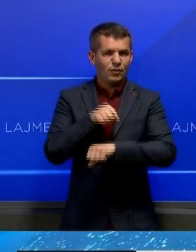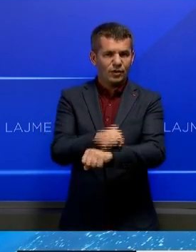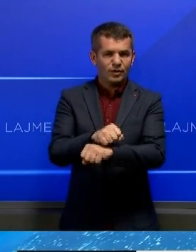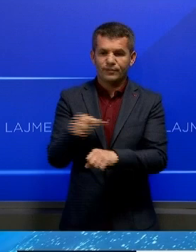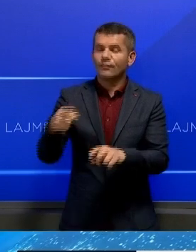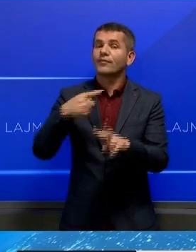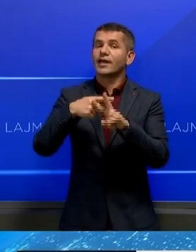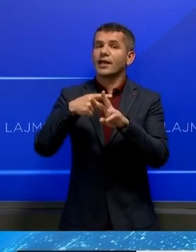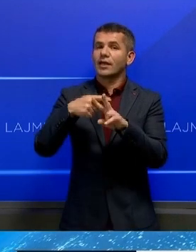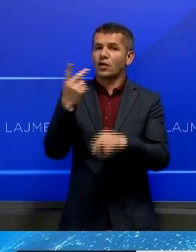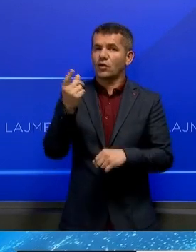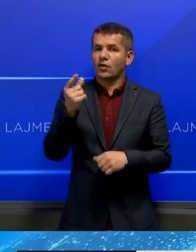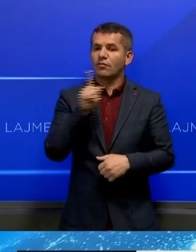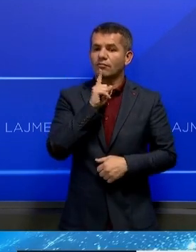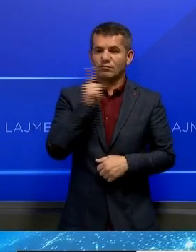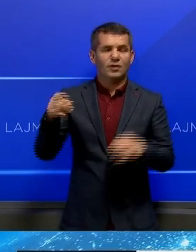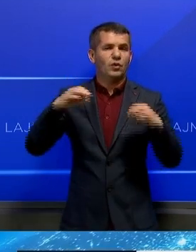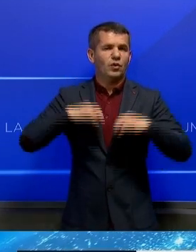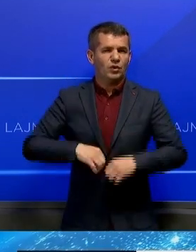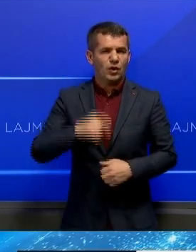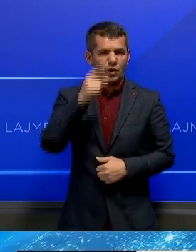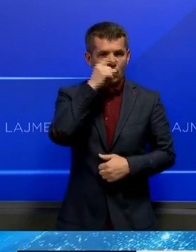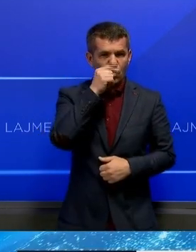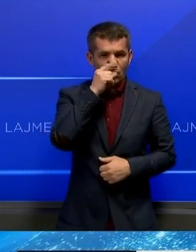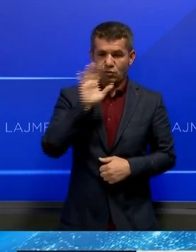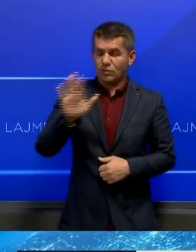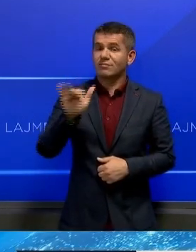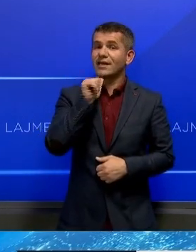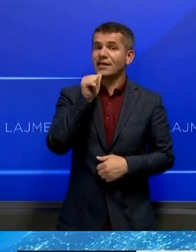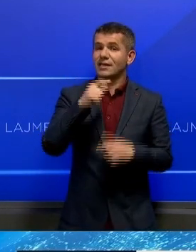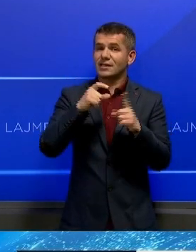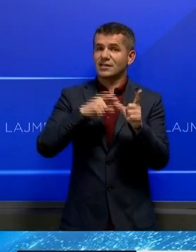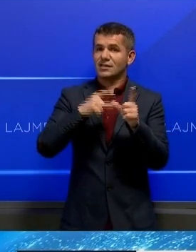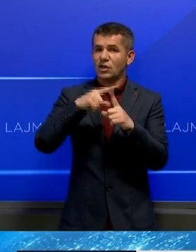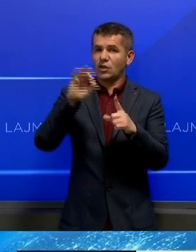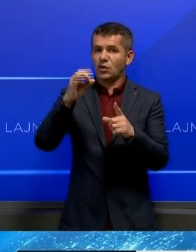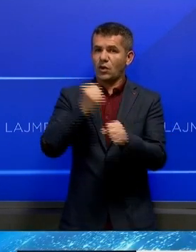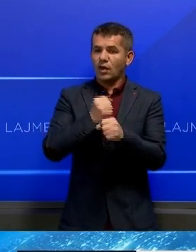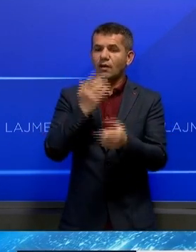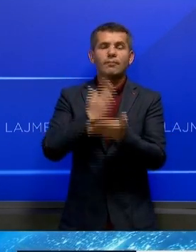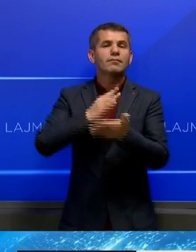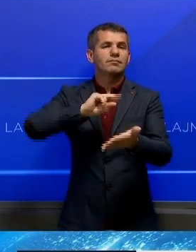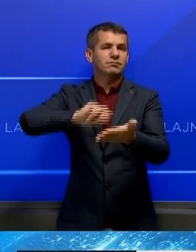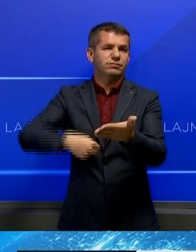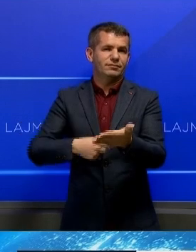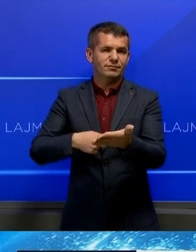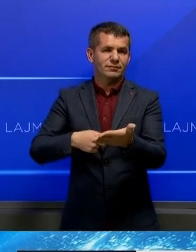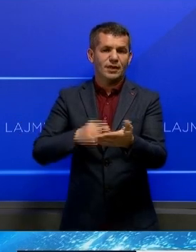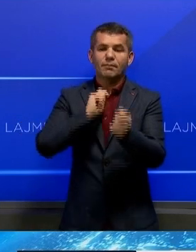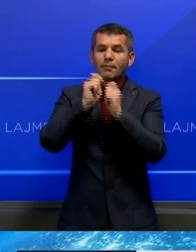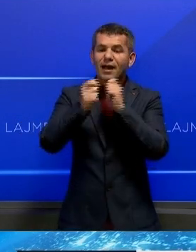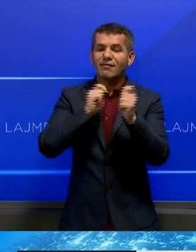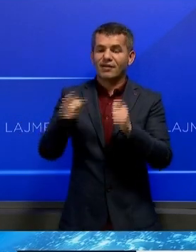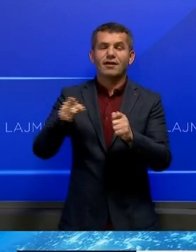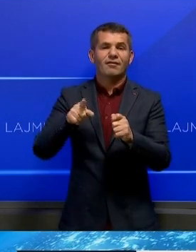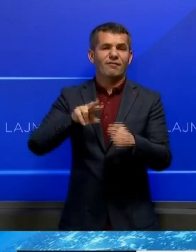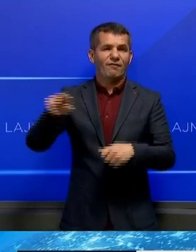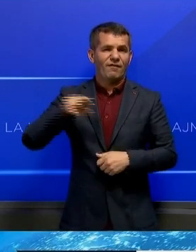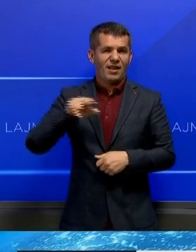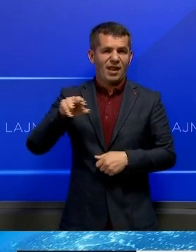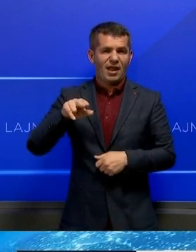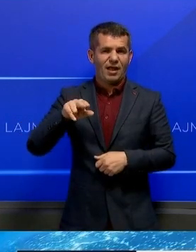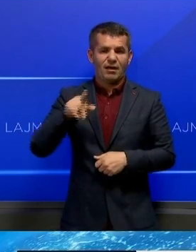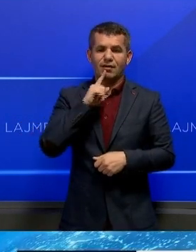akuzot në cilsin e kryetarit komunës së istogut që kanë nëshkruar kontrat me kompanjine vlau të ti Makon për